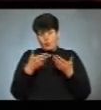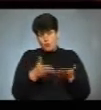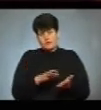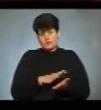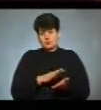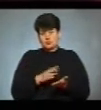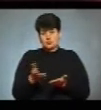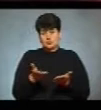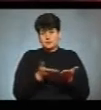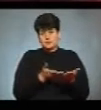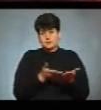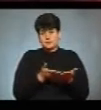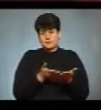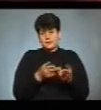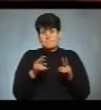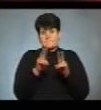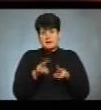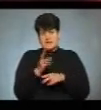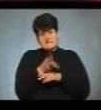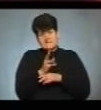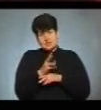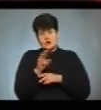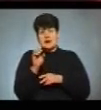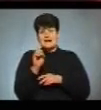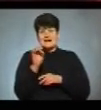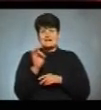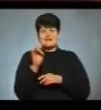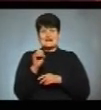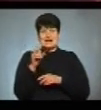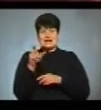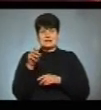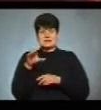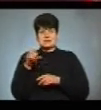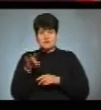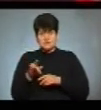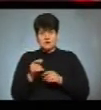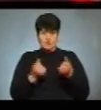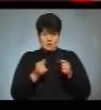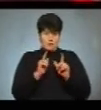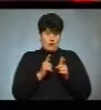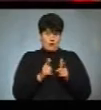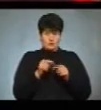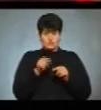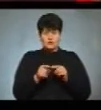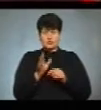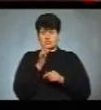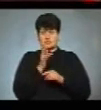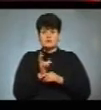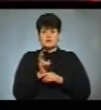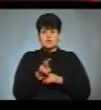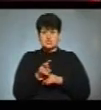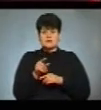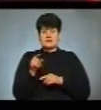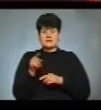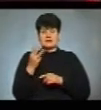переглянути відео з реєстратора, який знаходиться в службовому автомобілю. Водій погодиться, але в цей час вийшли три пасажири його